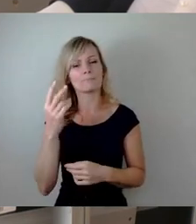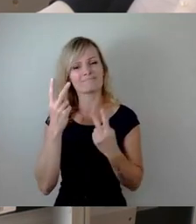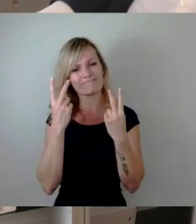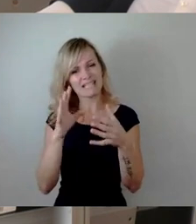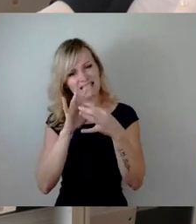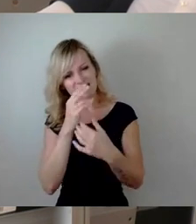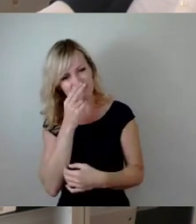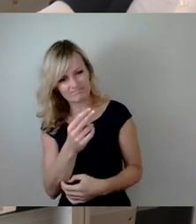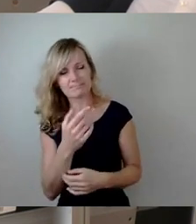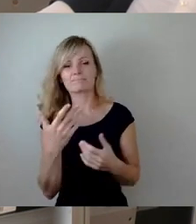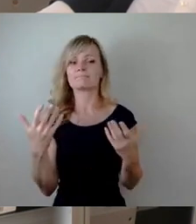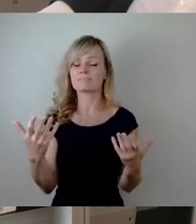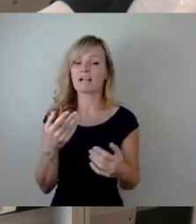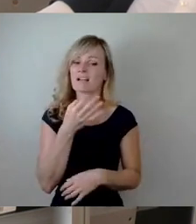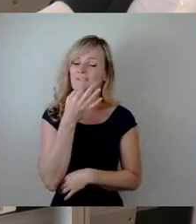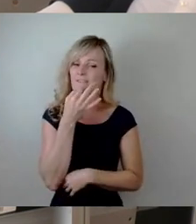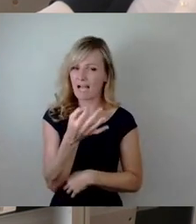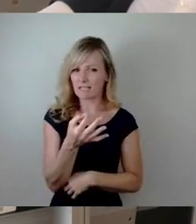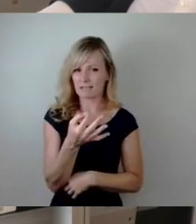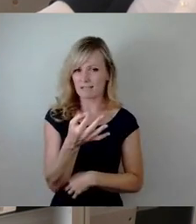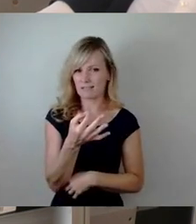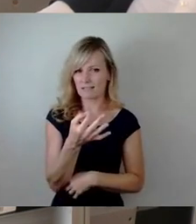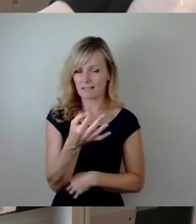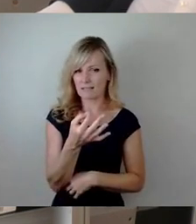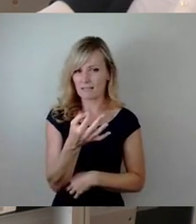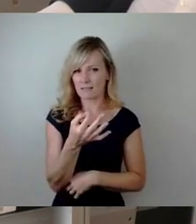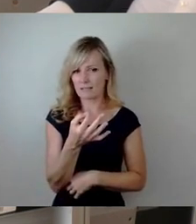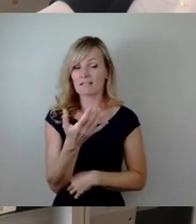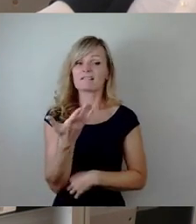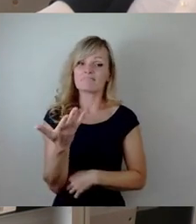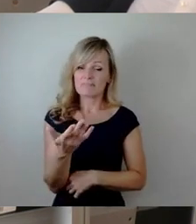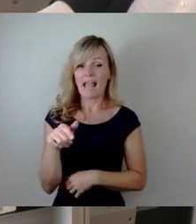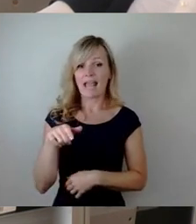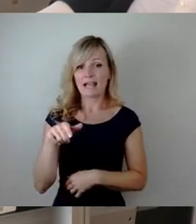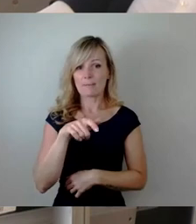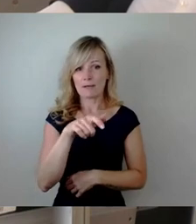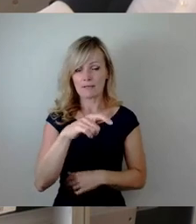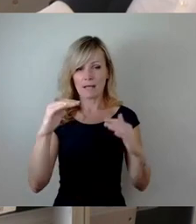Frage, ob und wie sich der Pegelstand der Elbe entwickeln wird.